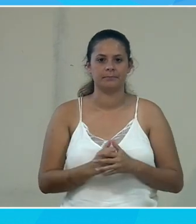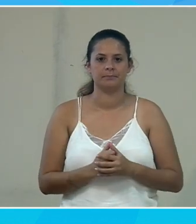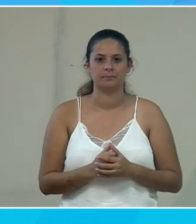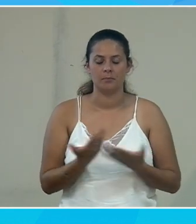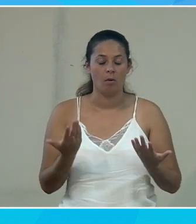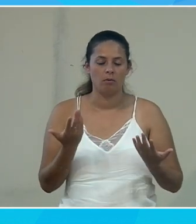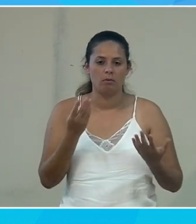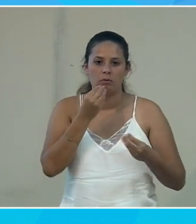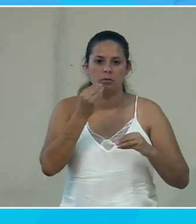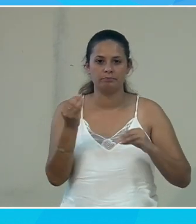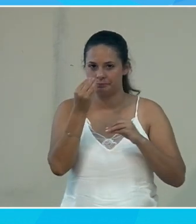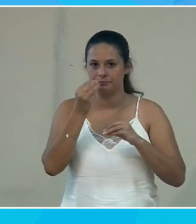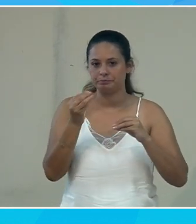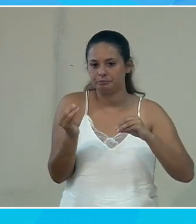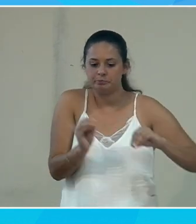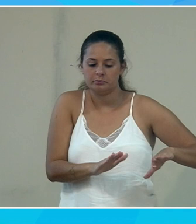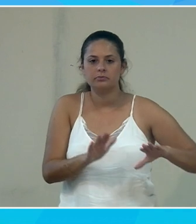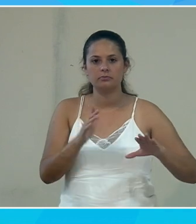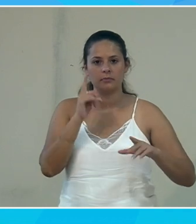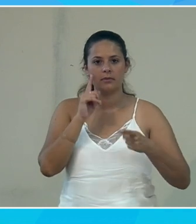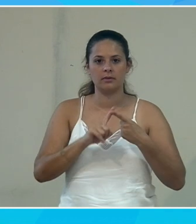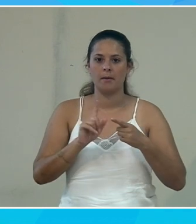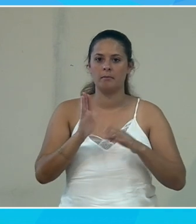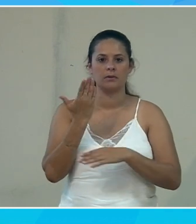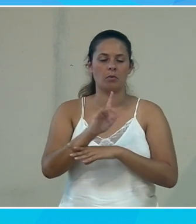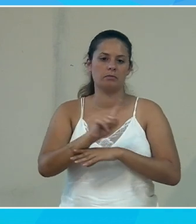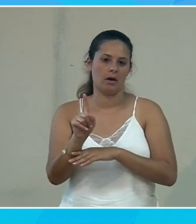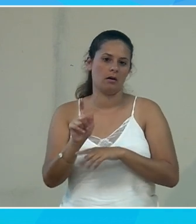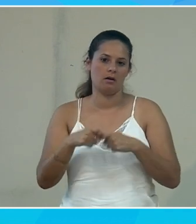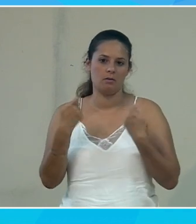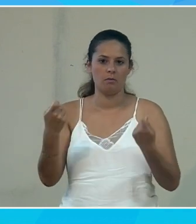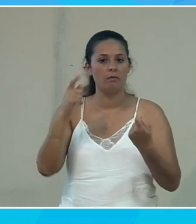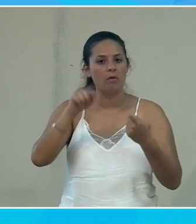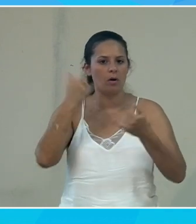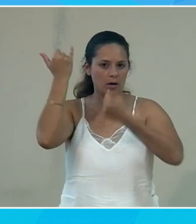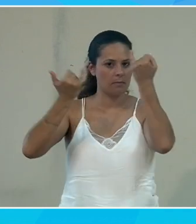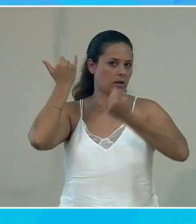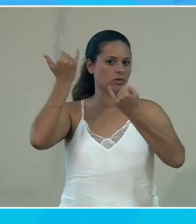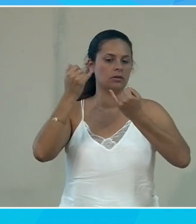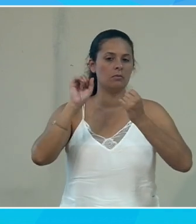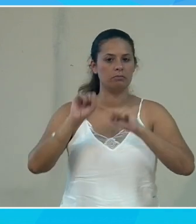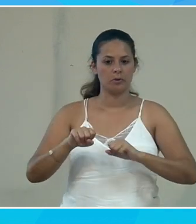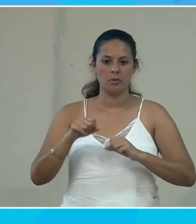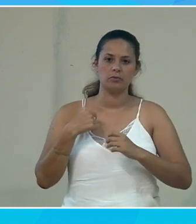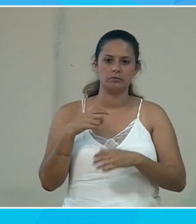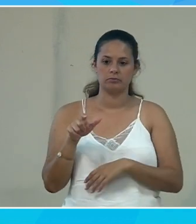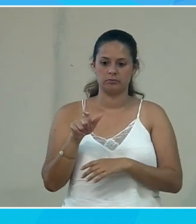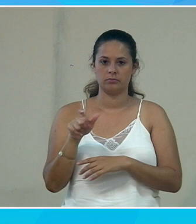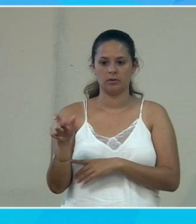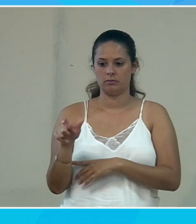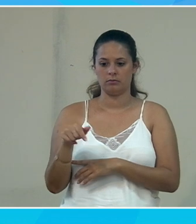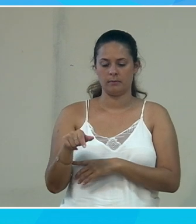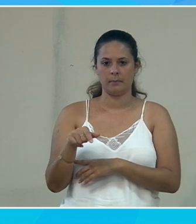Je ne pas vous en faire une démonstration très longue. Il faut imaginer qu'on peut se promener avec la touche